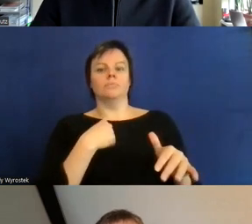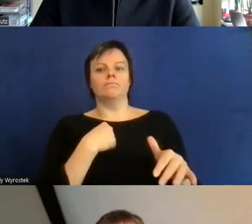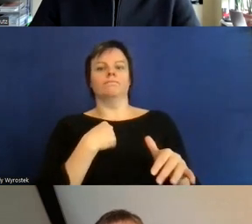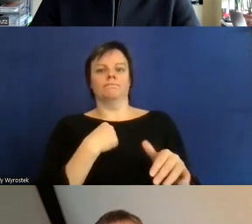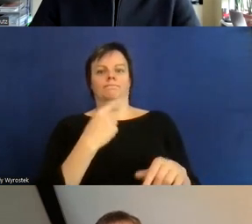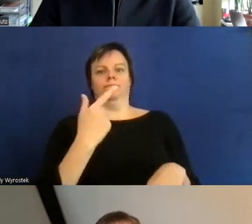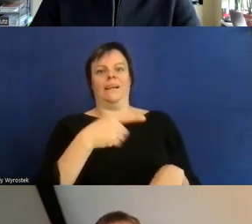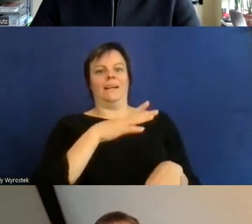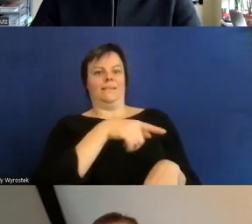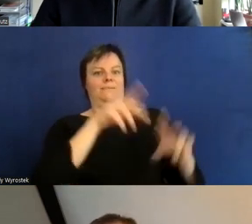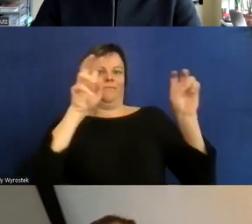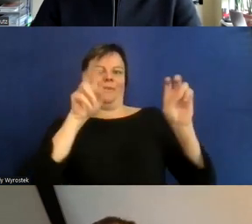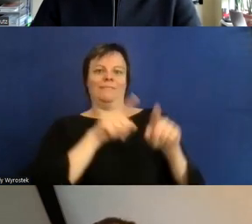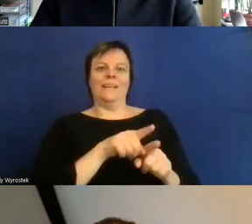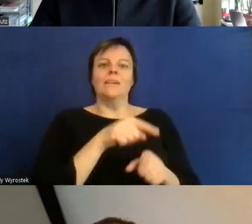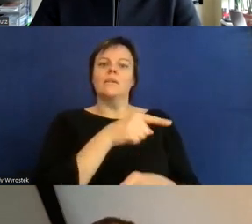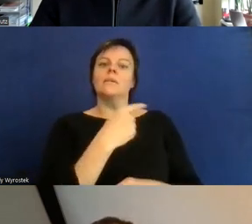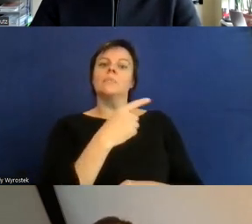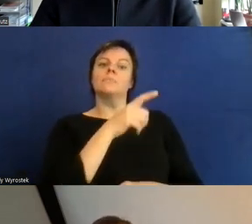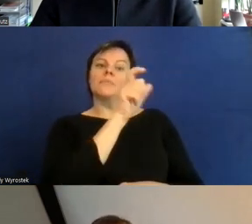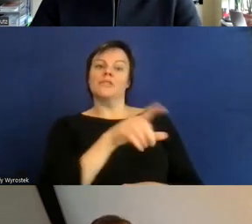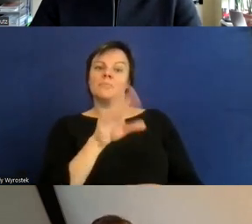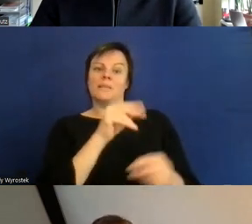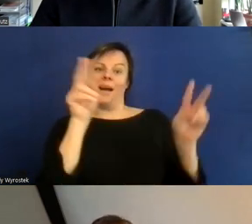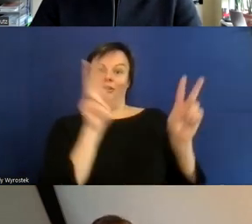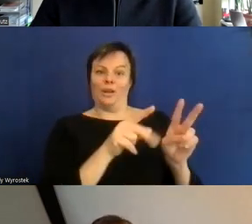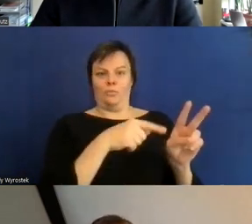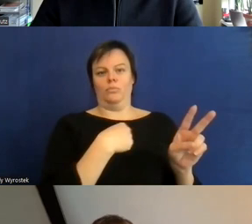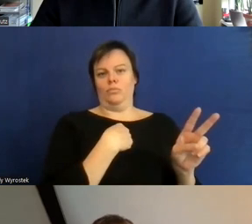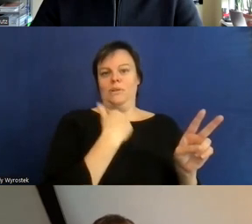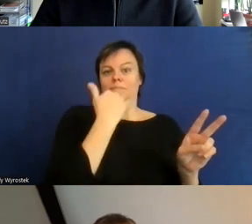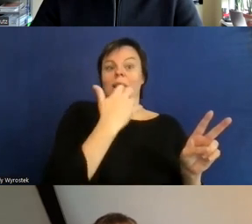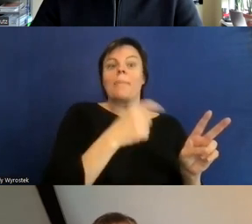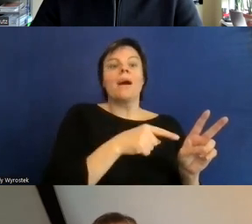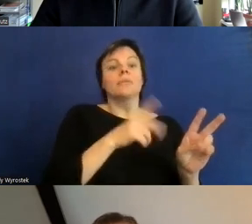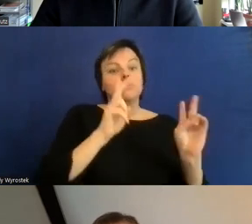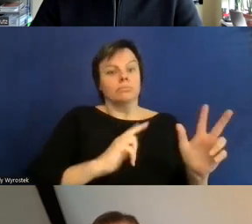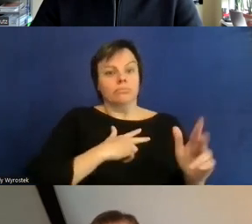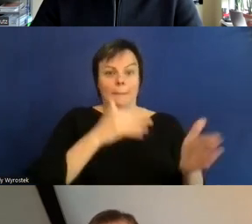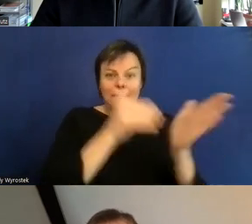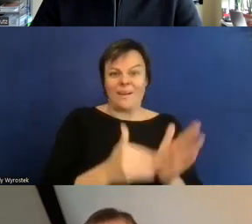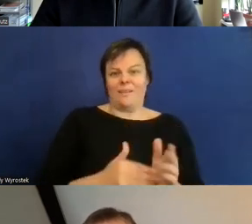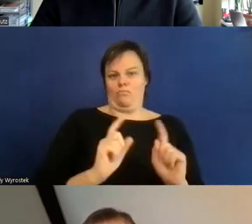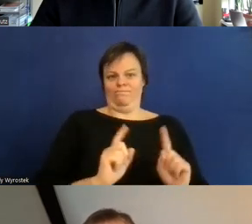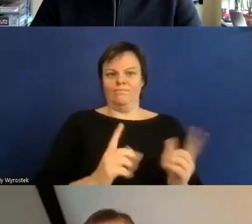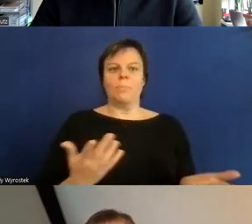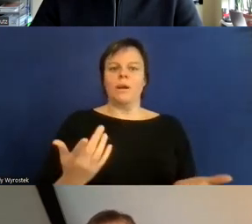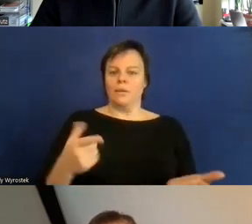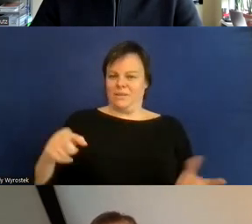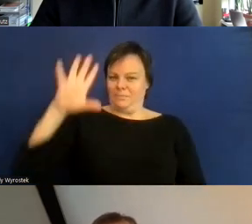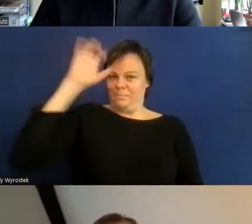ja das ist der Begriff Menschen Behinderung kommt eigentlich so nur noch im Gesetz vor bei uns